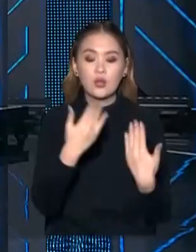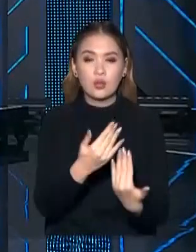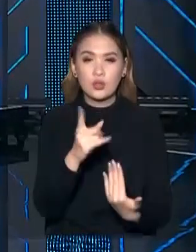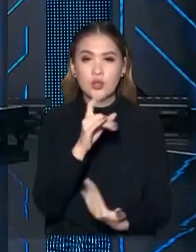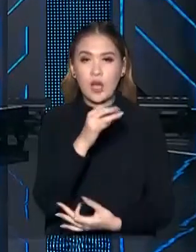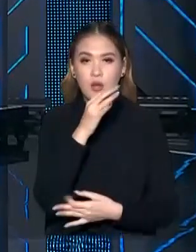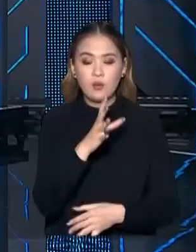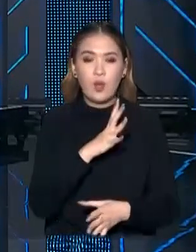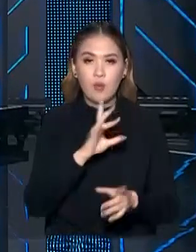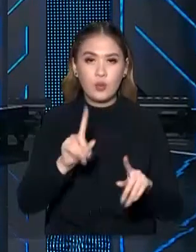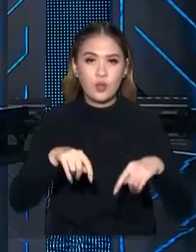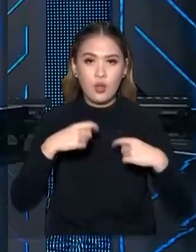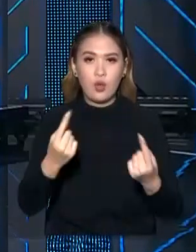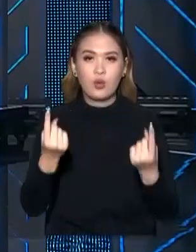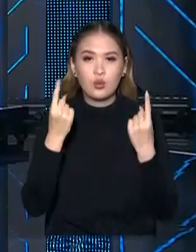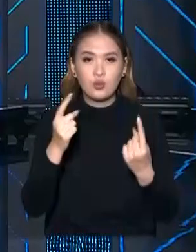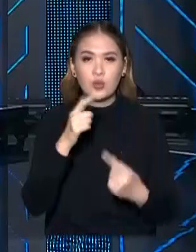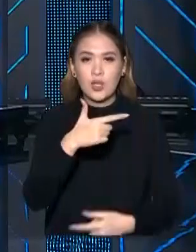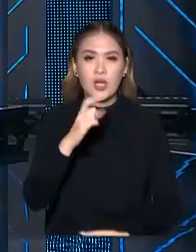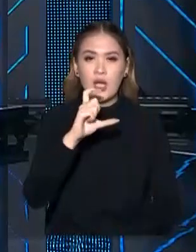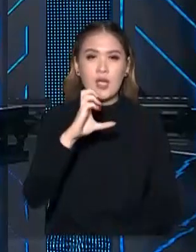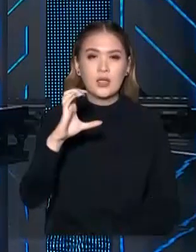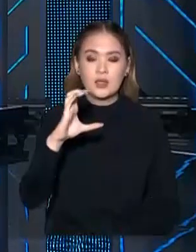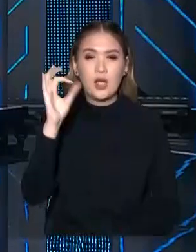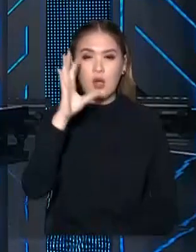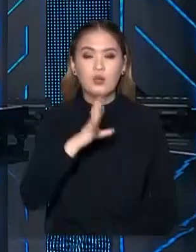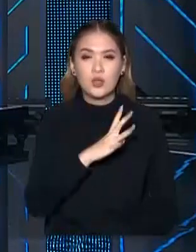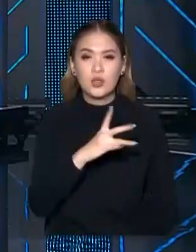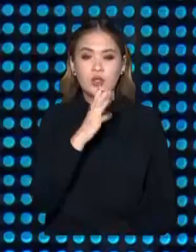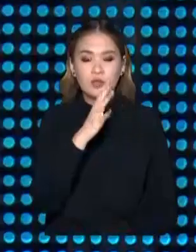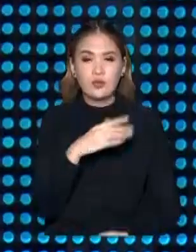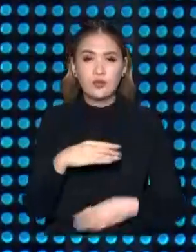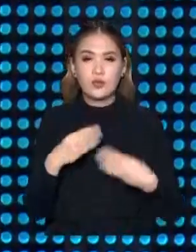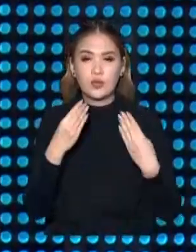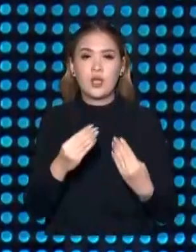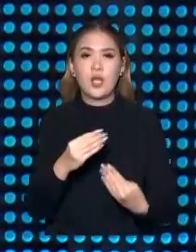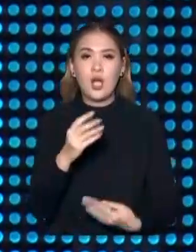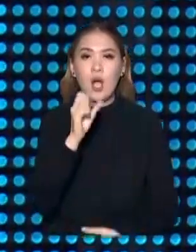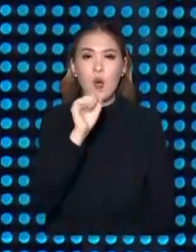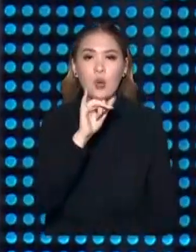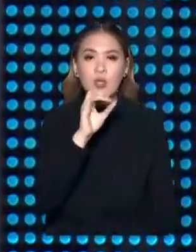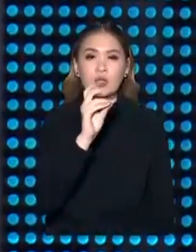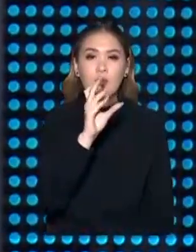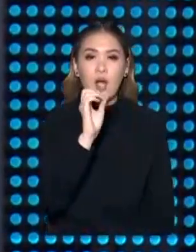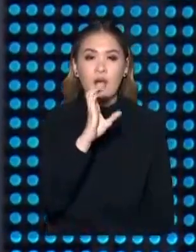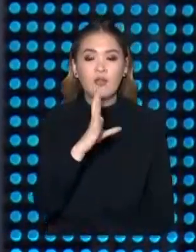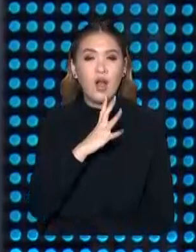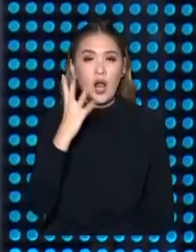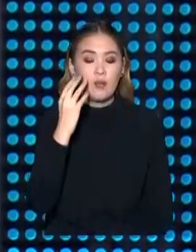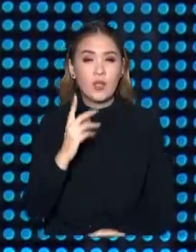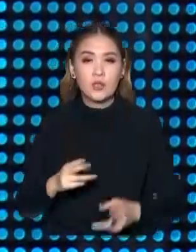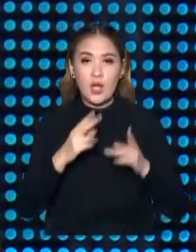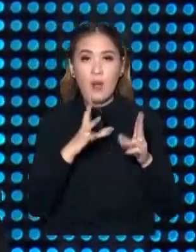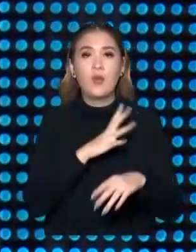к передаче крупных объектов, таких как ГЭС, частным инвесторам. Нурланова Избаев посетил Алматы. В